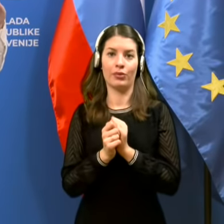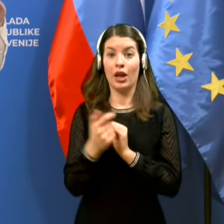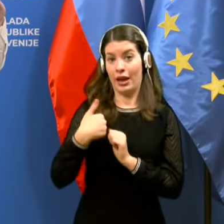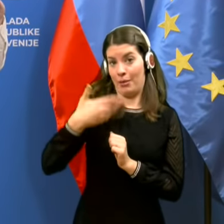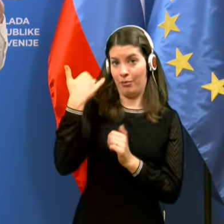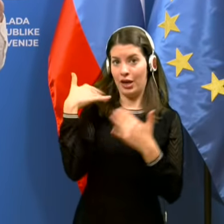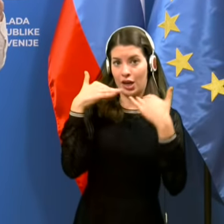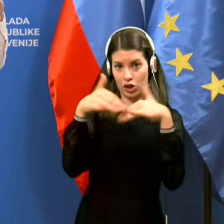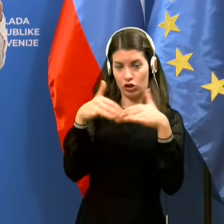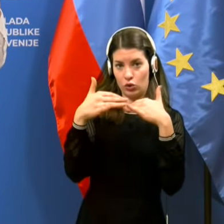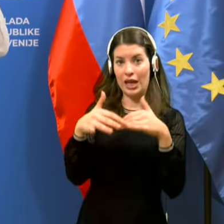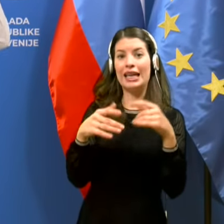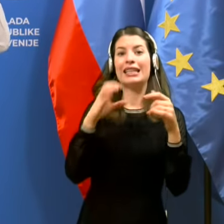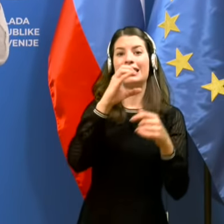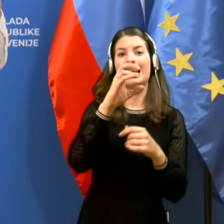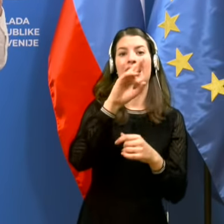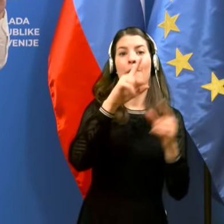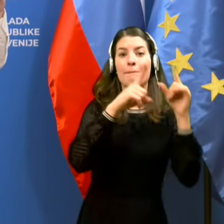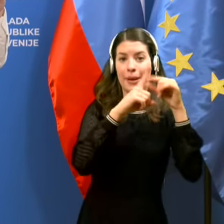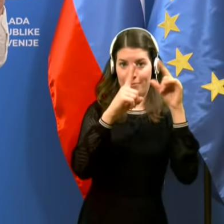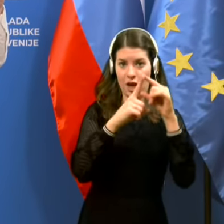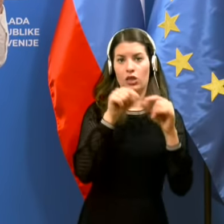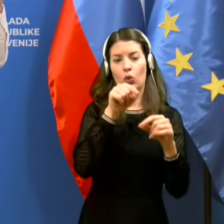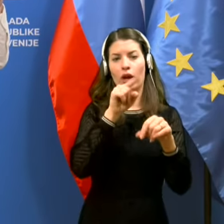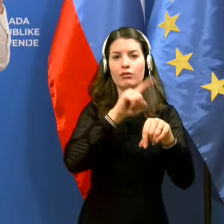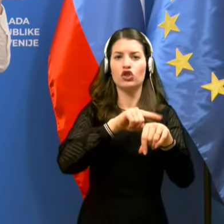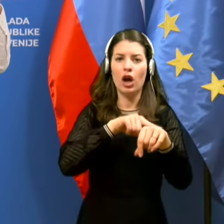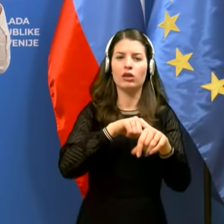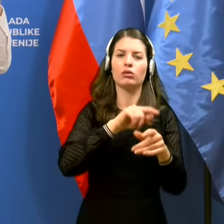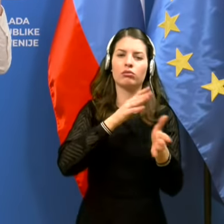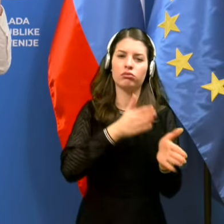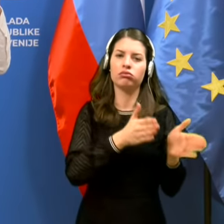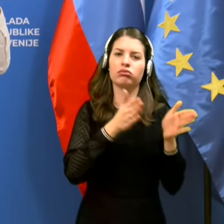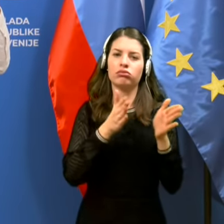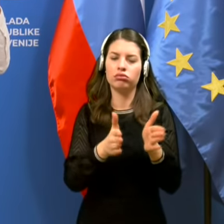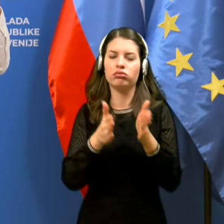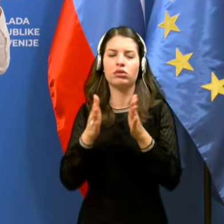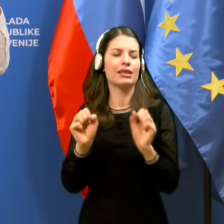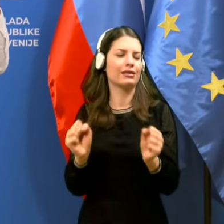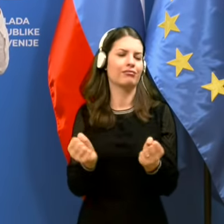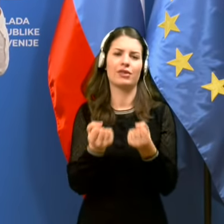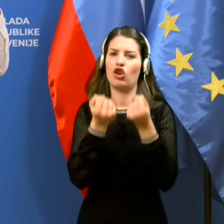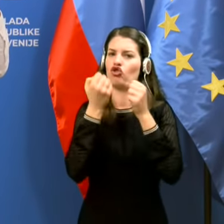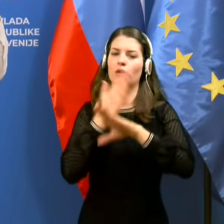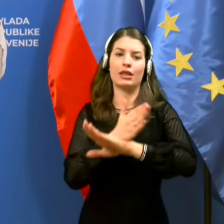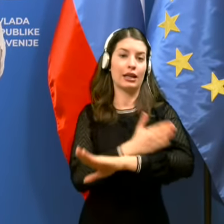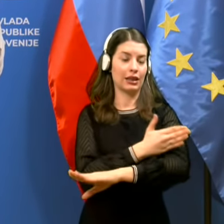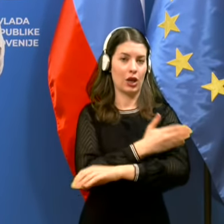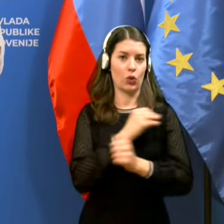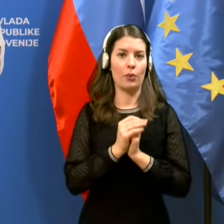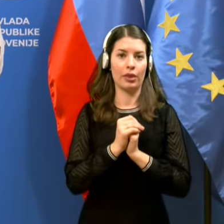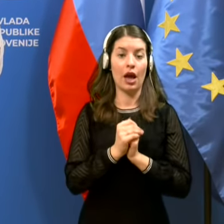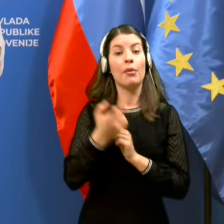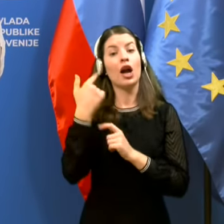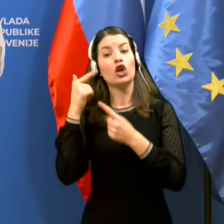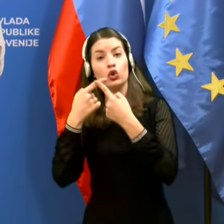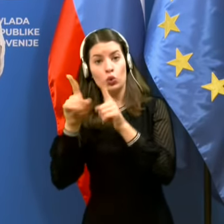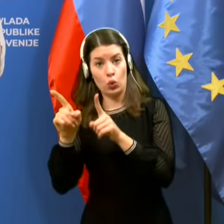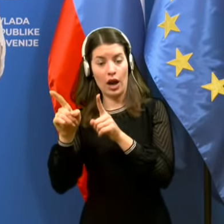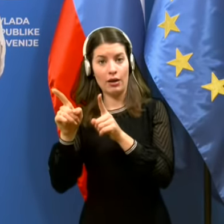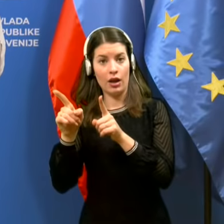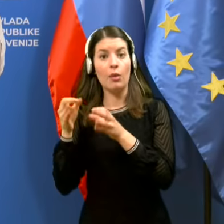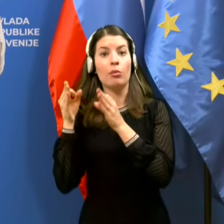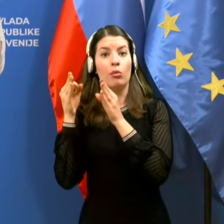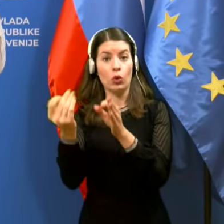vam v pisu preko CRPP-ja, je nastala s časom, ker je bila zelo zahtevna. Za en čas je po eni drugi paralelni poti so pa